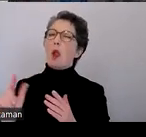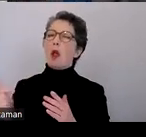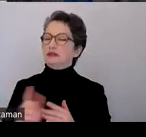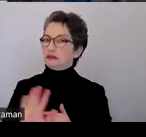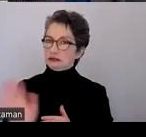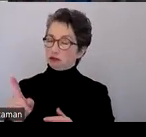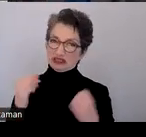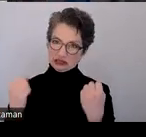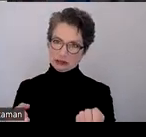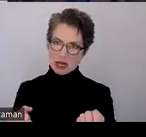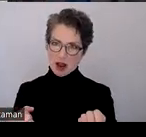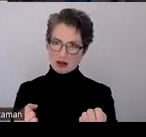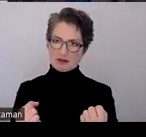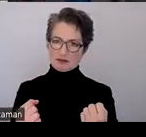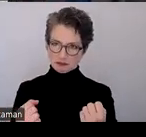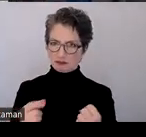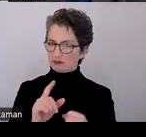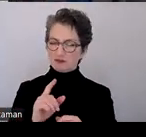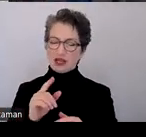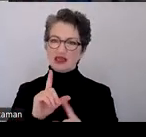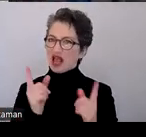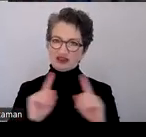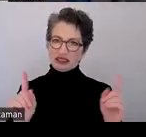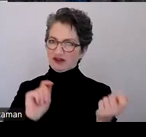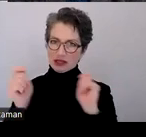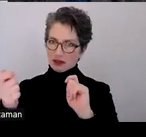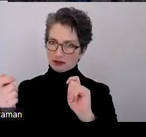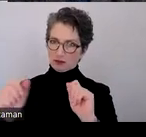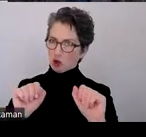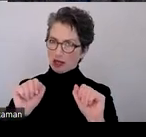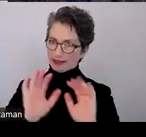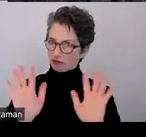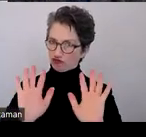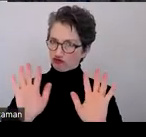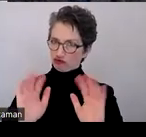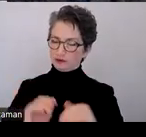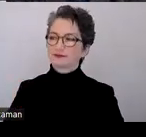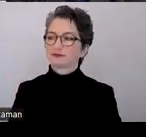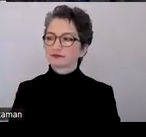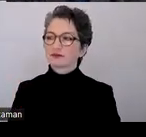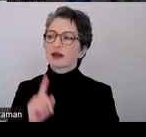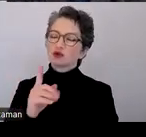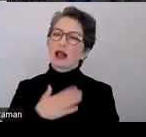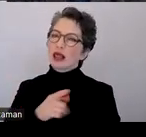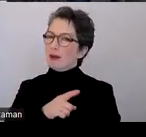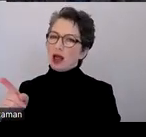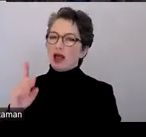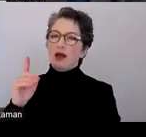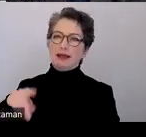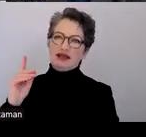sichergestellt sein, dass die dann auch nicht verändert werden dürfen. Also da müsste man dann, glaube ich, schon Richtung PDF eher gehen.